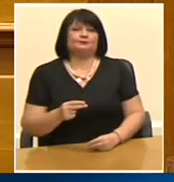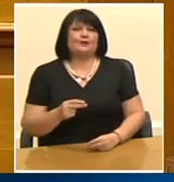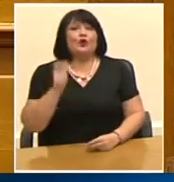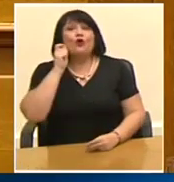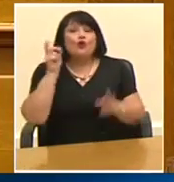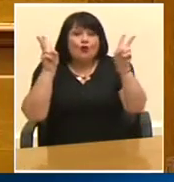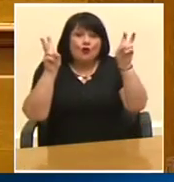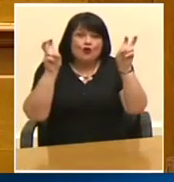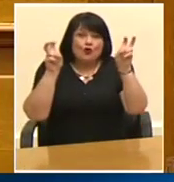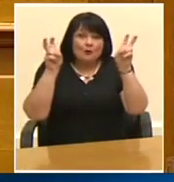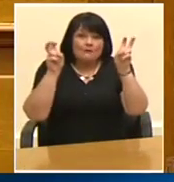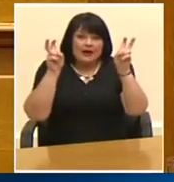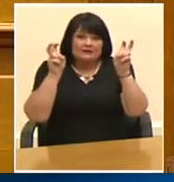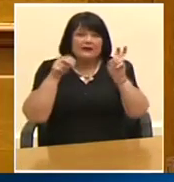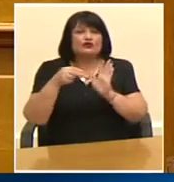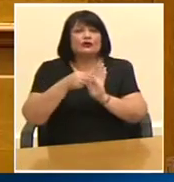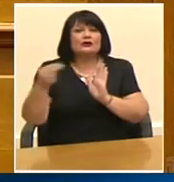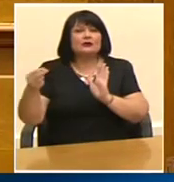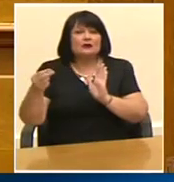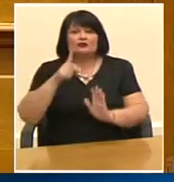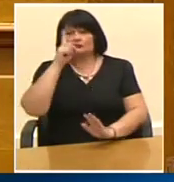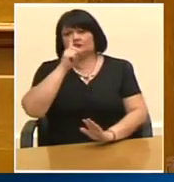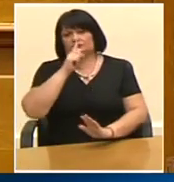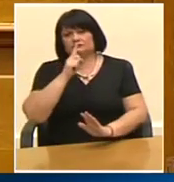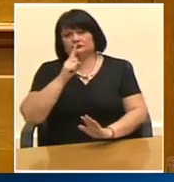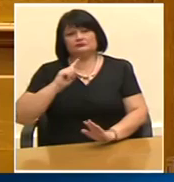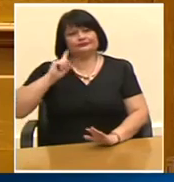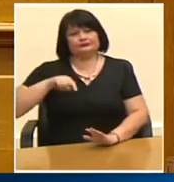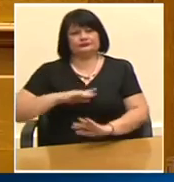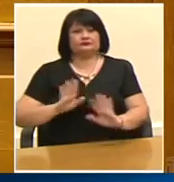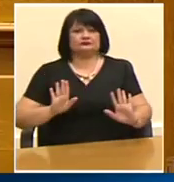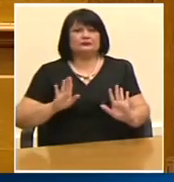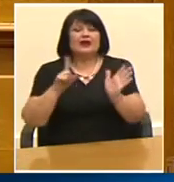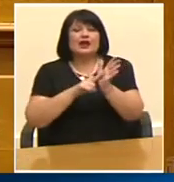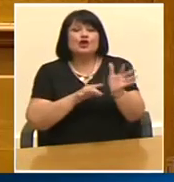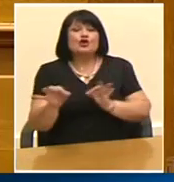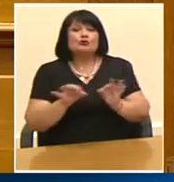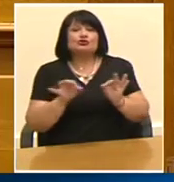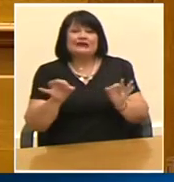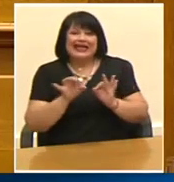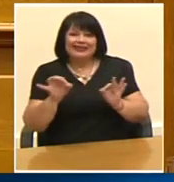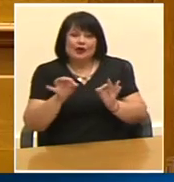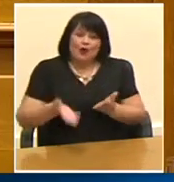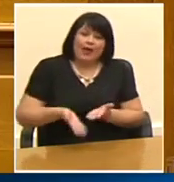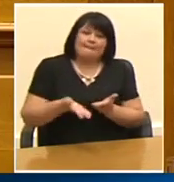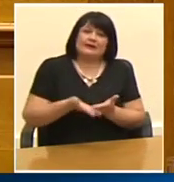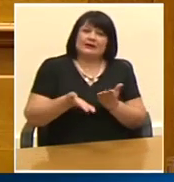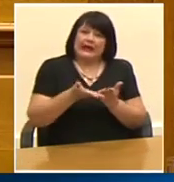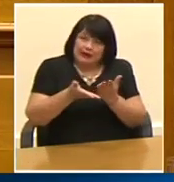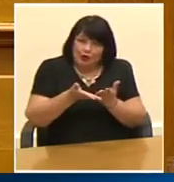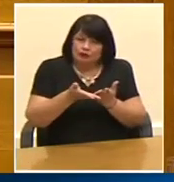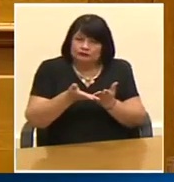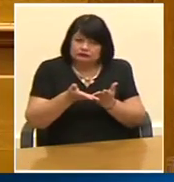συνιστά μια θεσμική λαθροχειρία Βαφτίζεται νομοσχέδιο για το επιτελικό κράτος Ένα